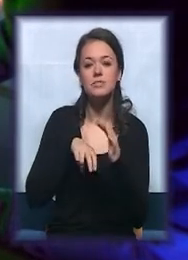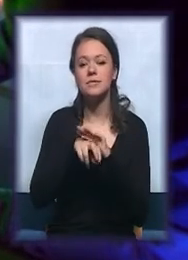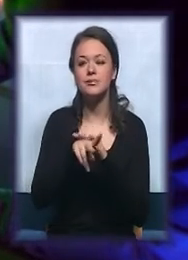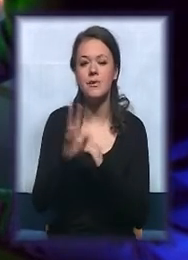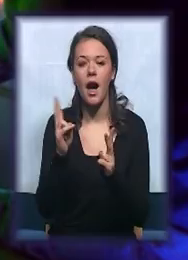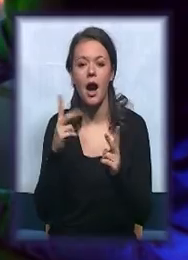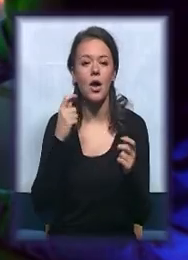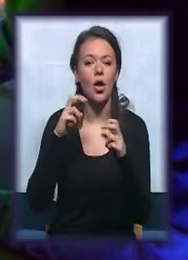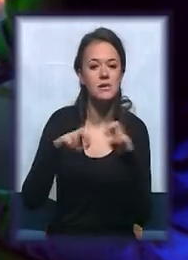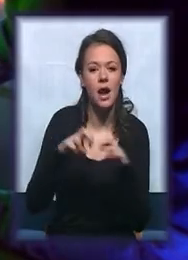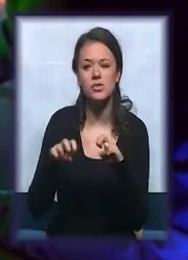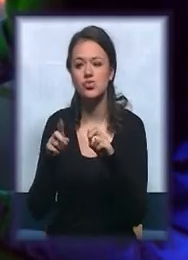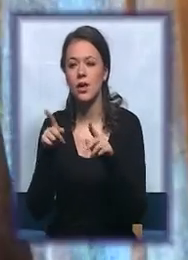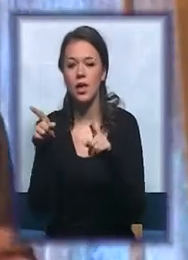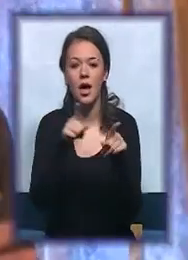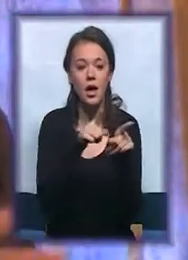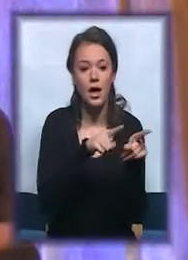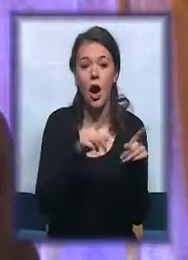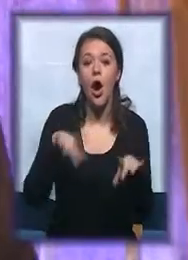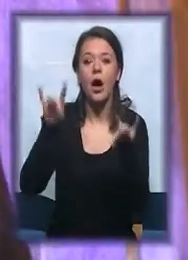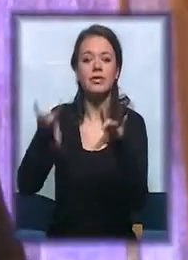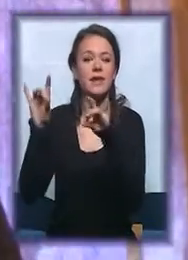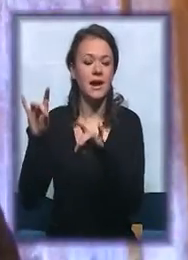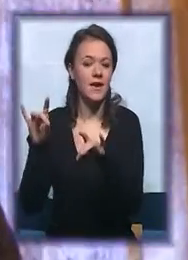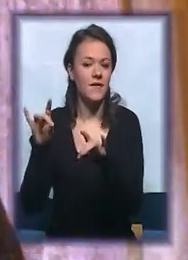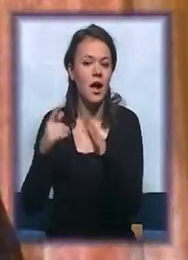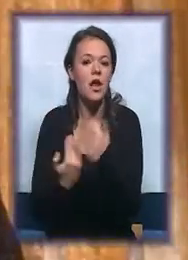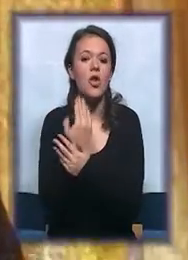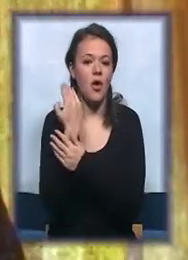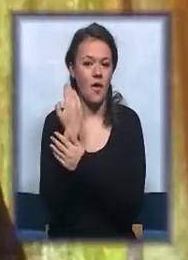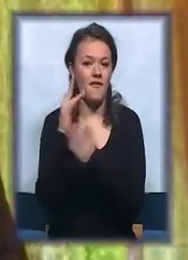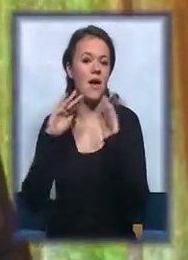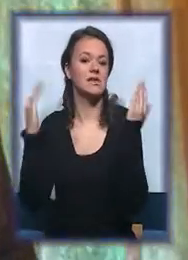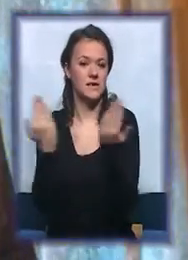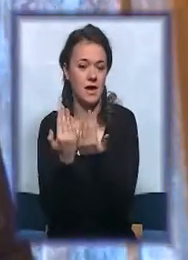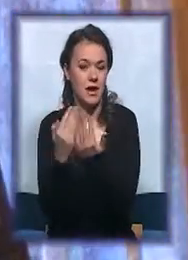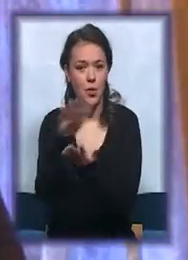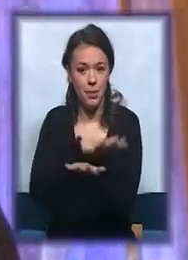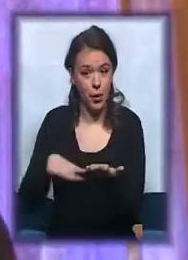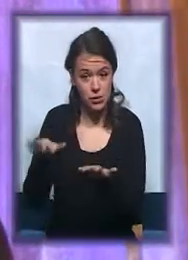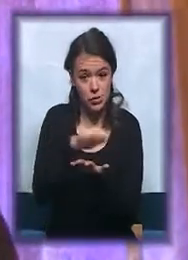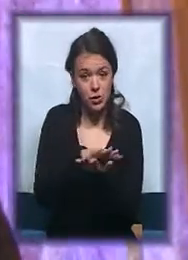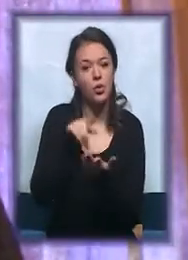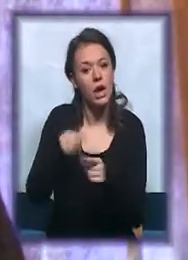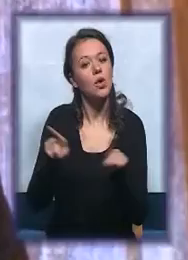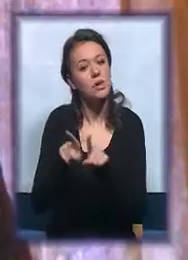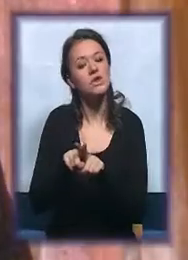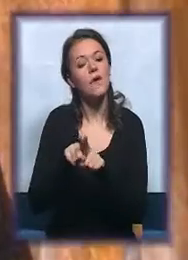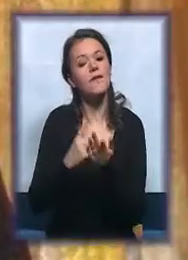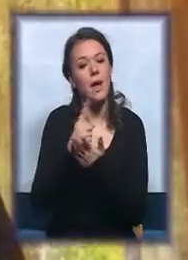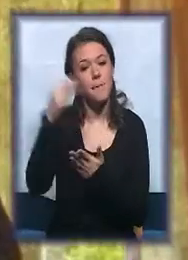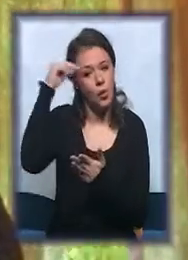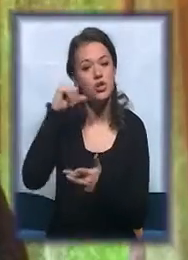prostorom, da istražuje i da zapravo otkriva te neke nove sfere u prostoru i zapravo i uči i igra se.